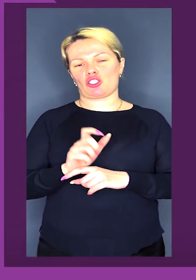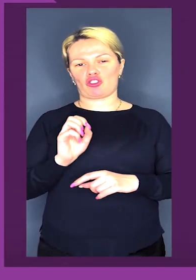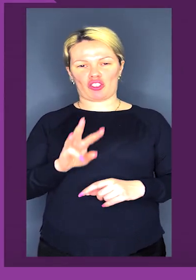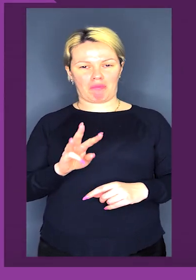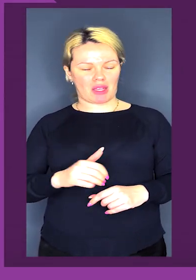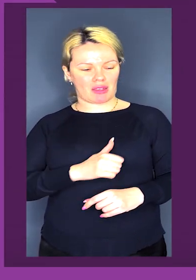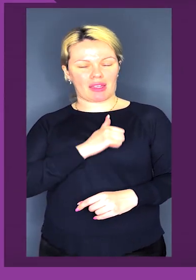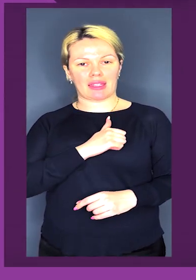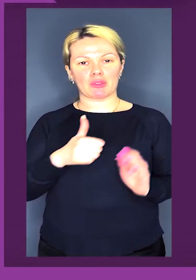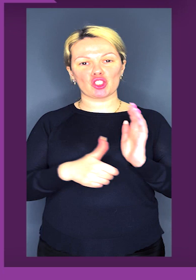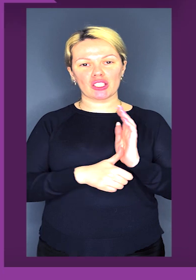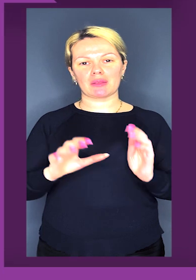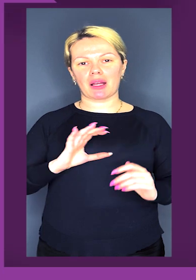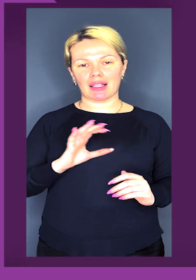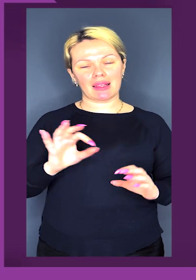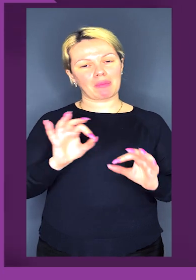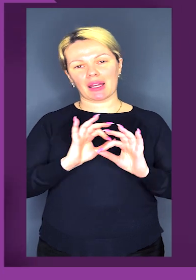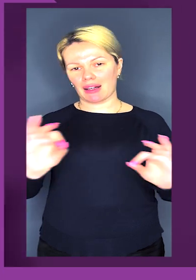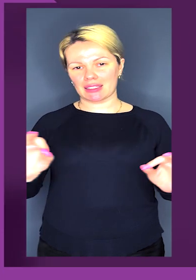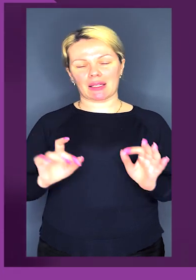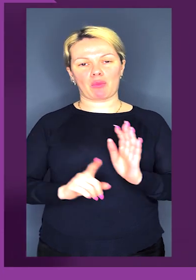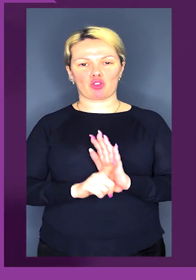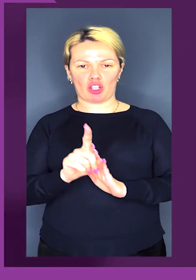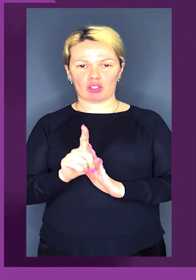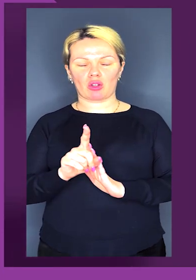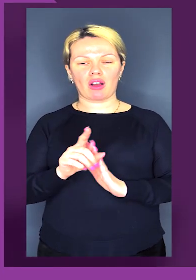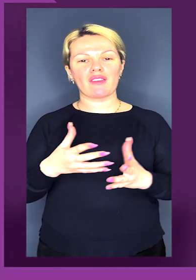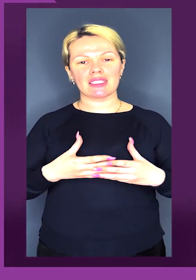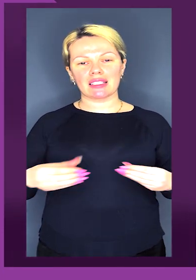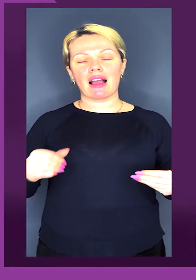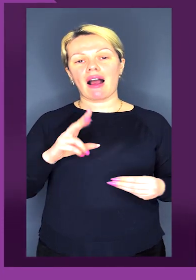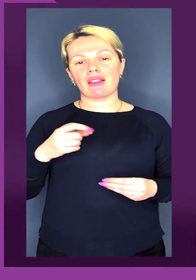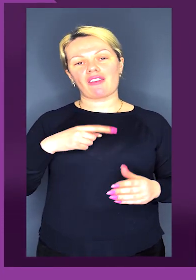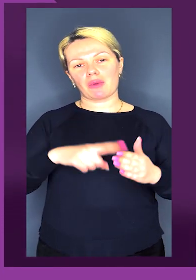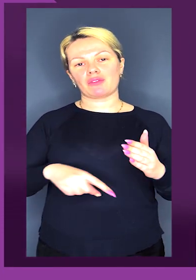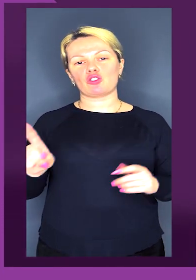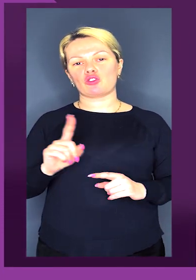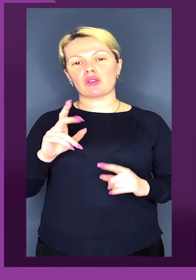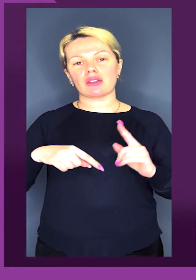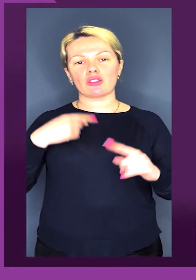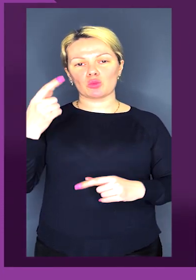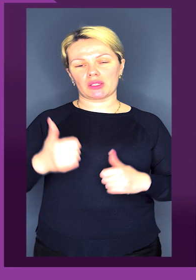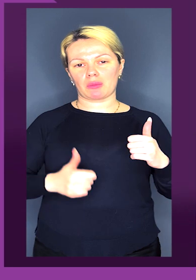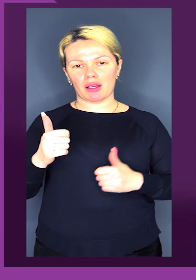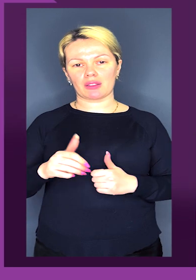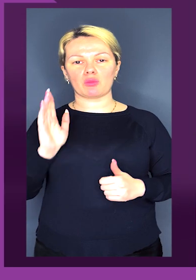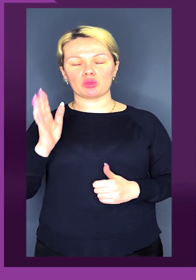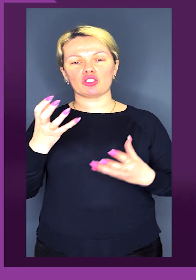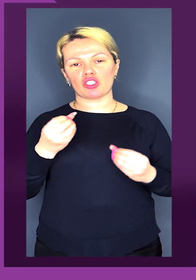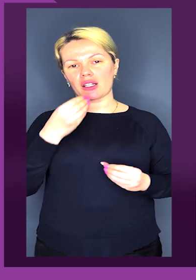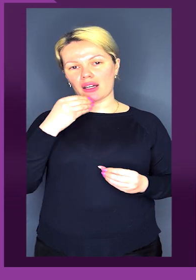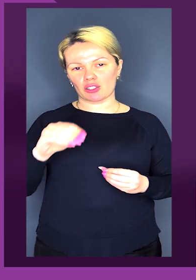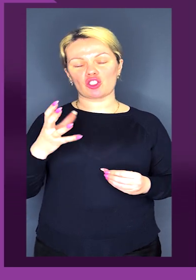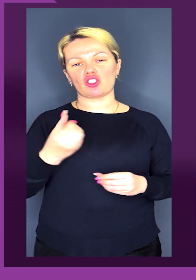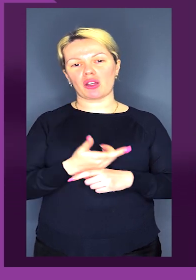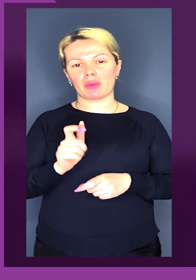більш ніж гідним. Шість медалей, прекрасний початок весни, але я впевнений, що на наступних змаганнях буде